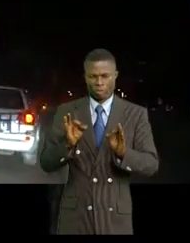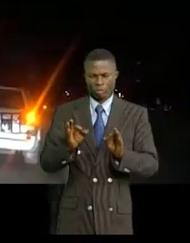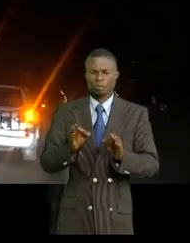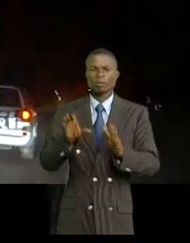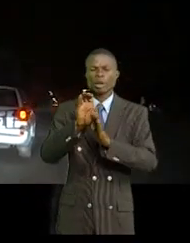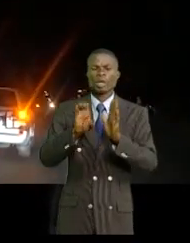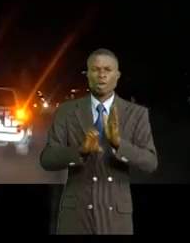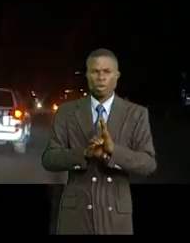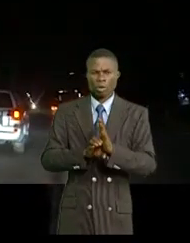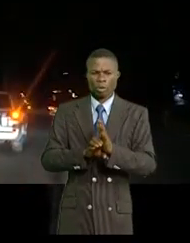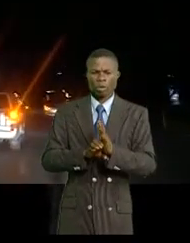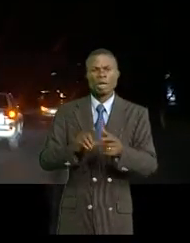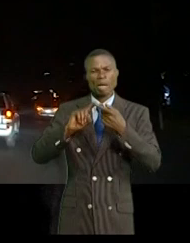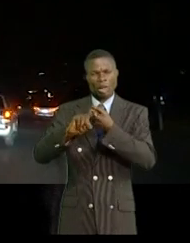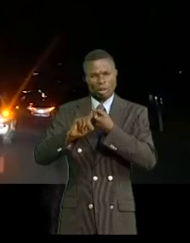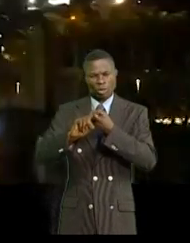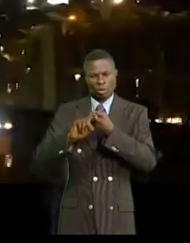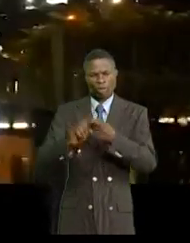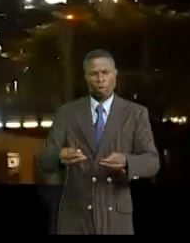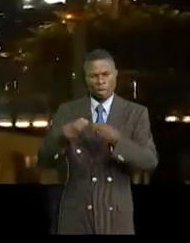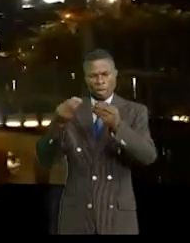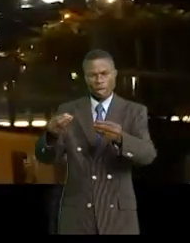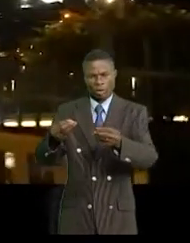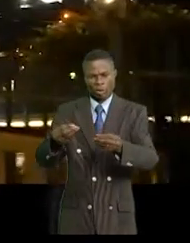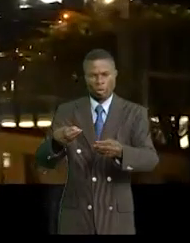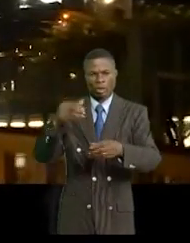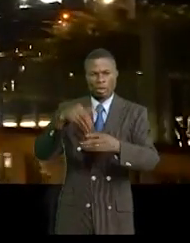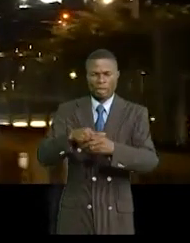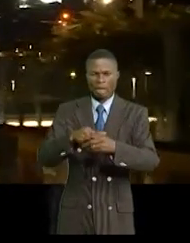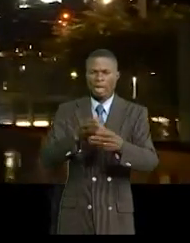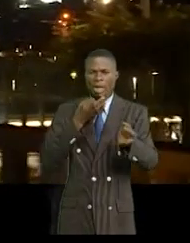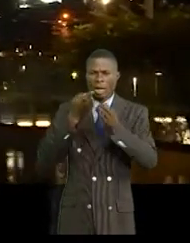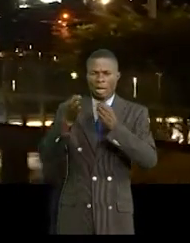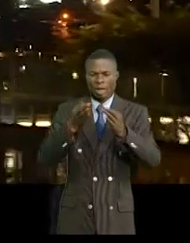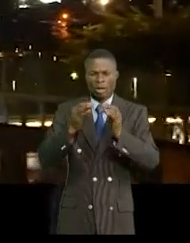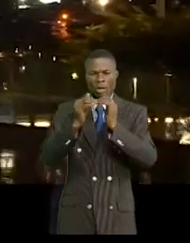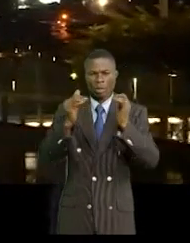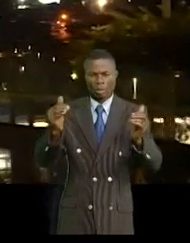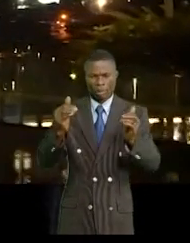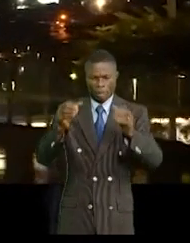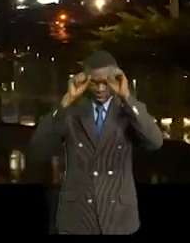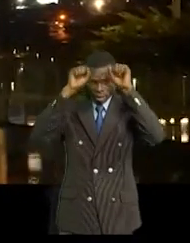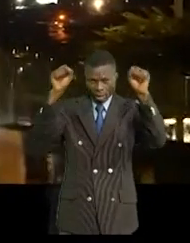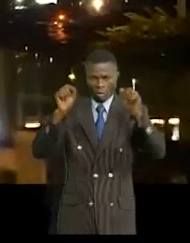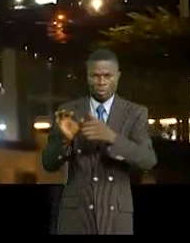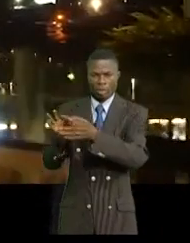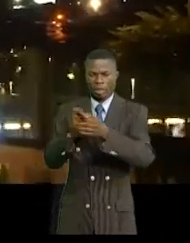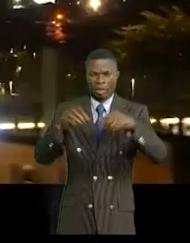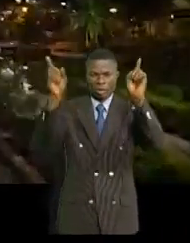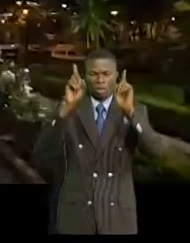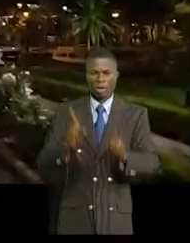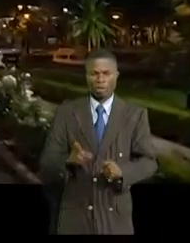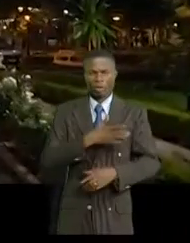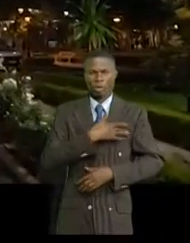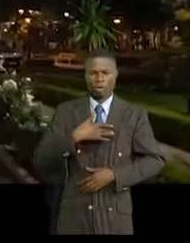par la confiance qu'il place dans la médiation impartiale du président de l'Union africaine, Félix